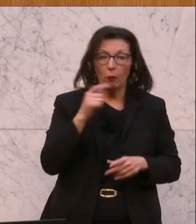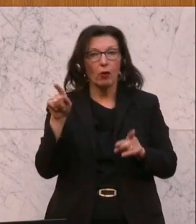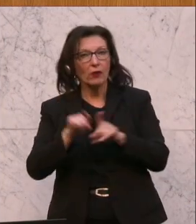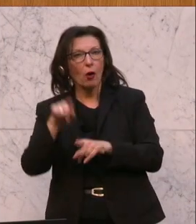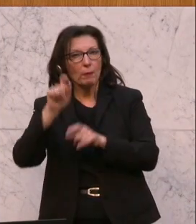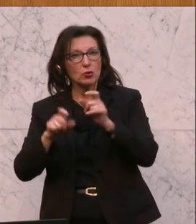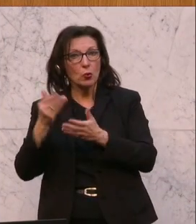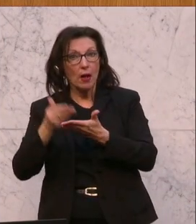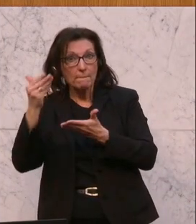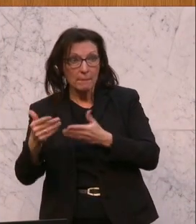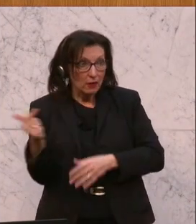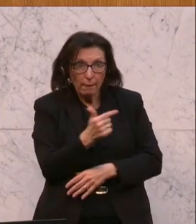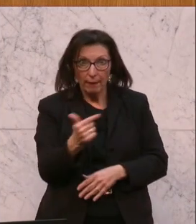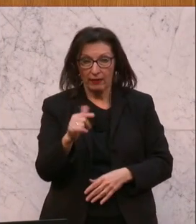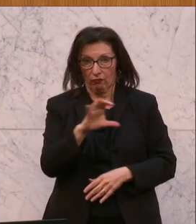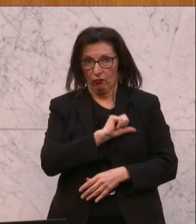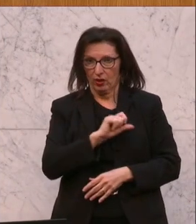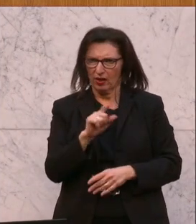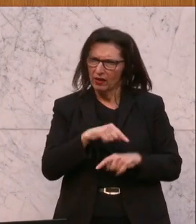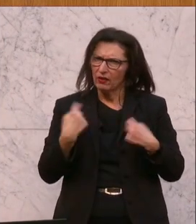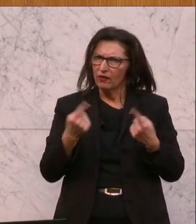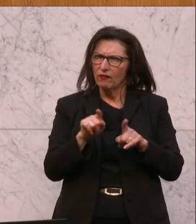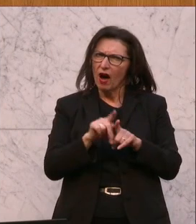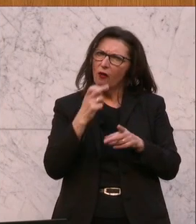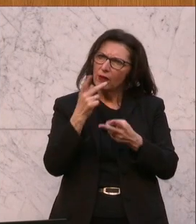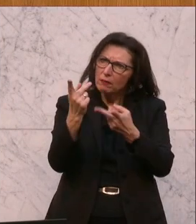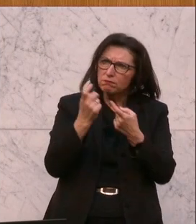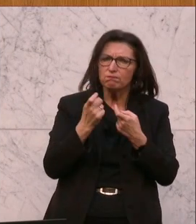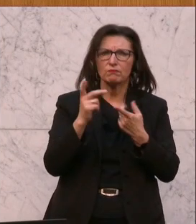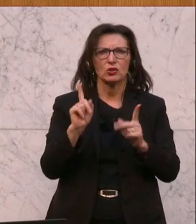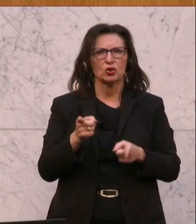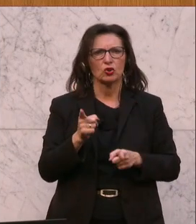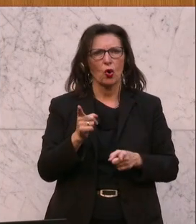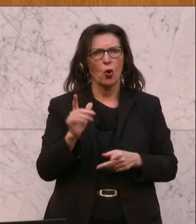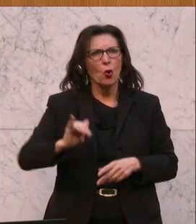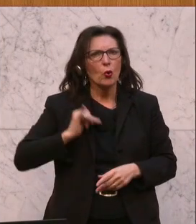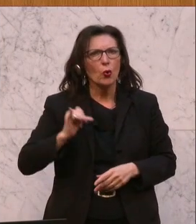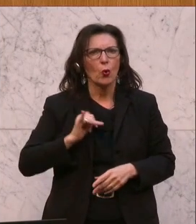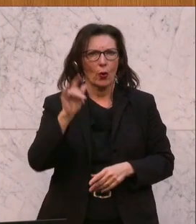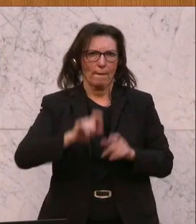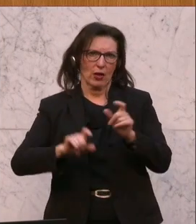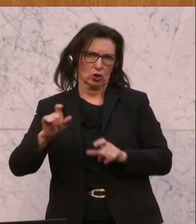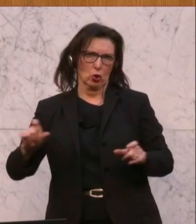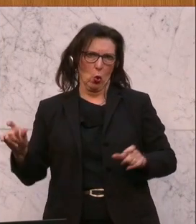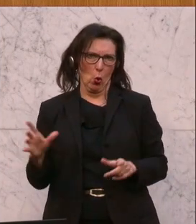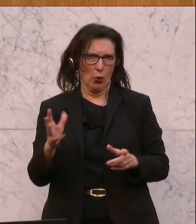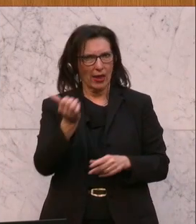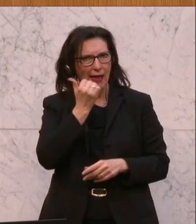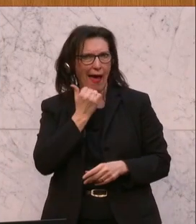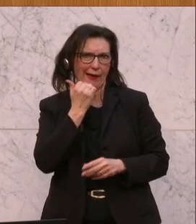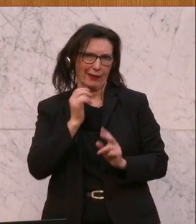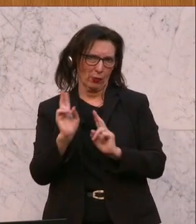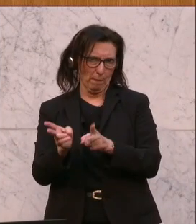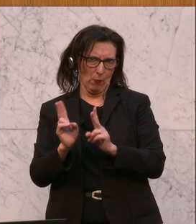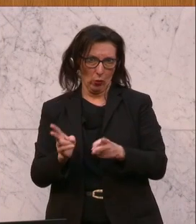wir wollten Anreize schaffen, um die Bildung von Wohnungseigentum für junge Menschen und Familien in Zeiten